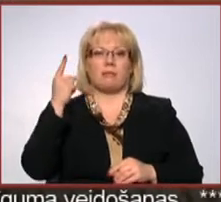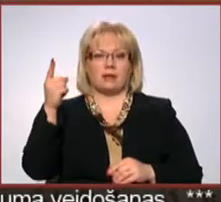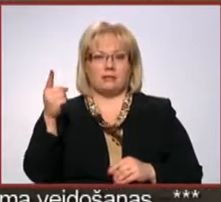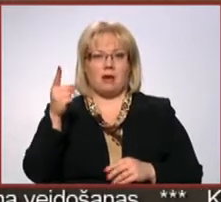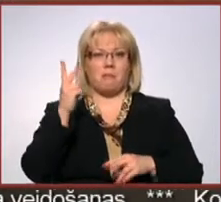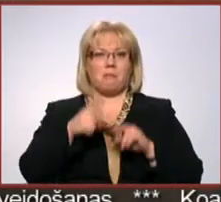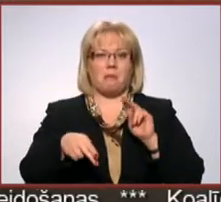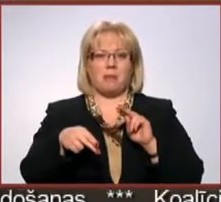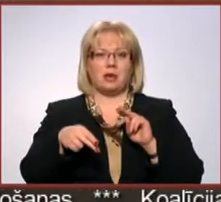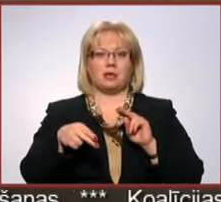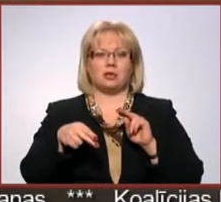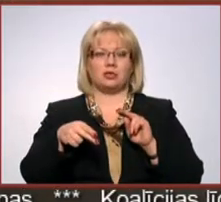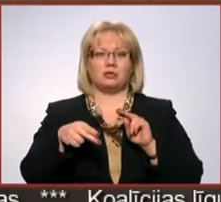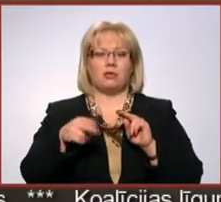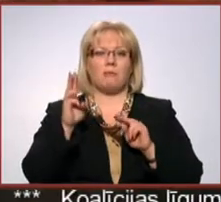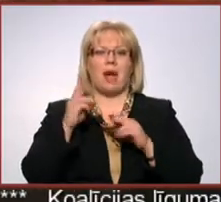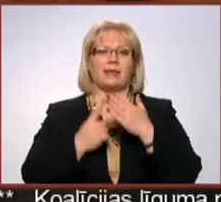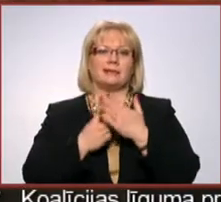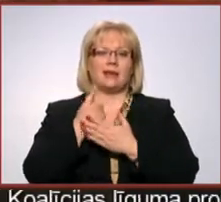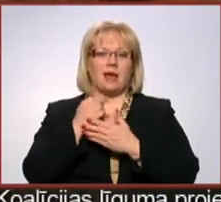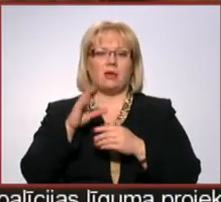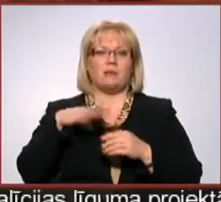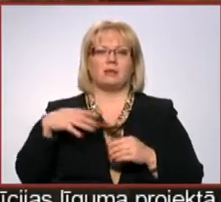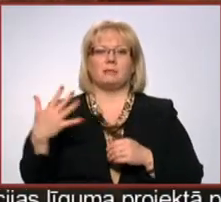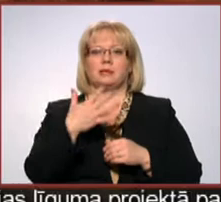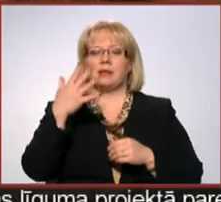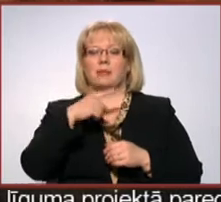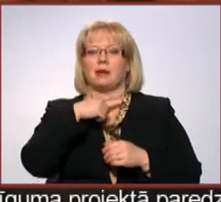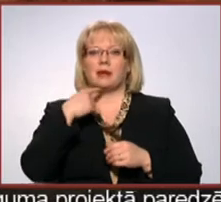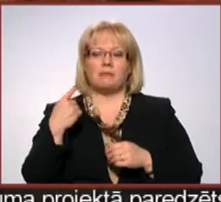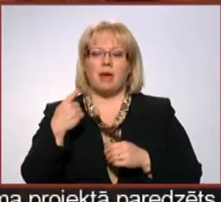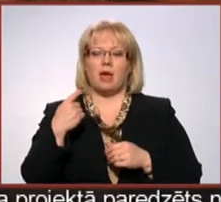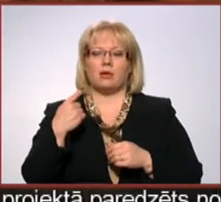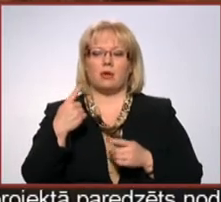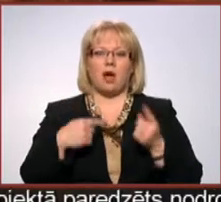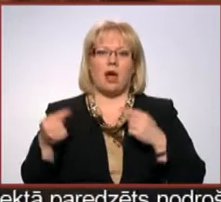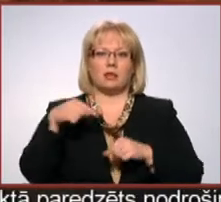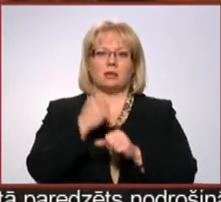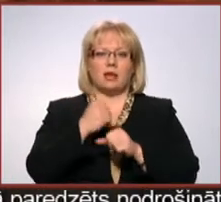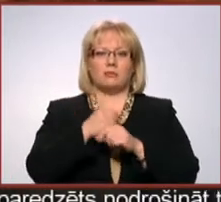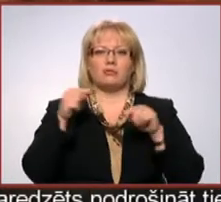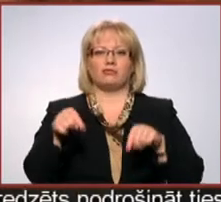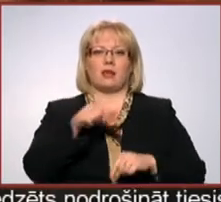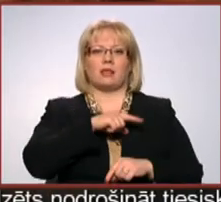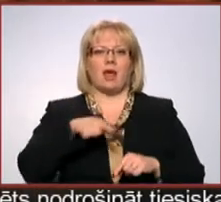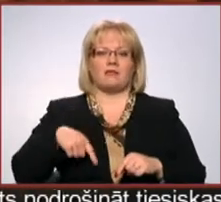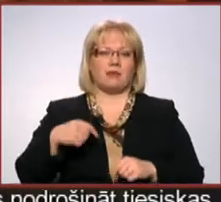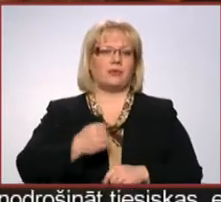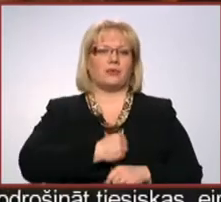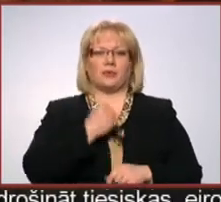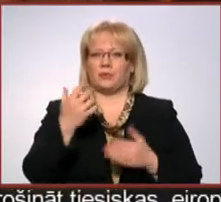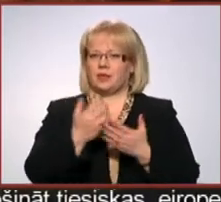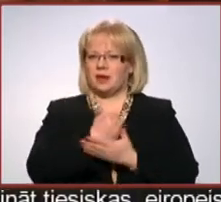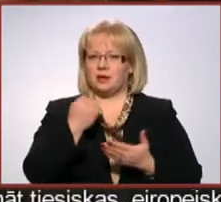pabeidzu magistratūru. Pēc pieciem kādiem es gribu atrast darbiņu šeit, Latvijai, bet es grūti